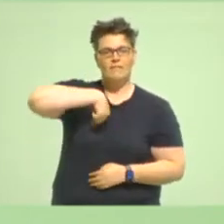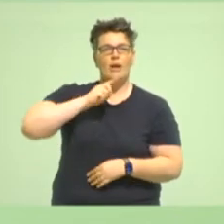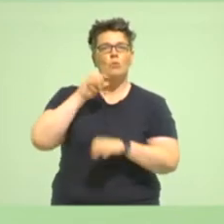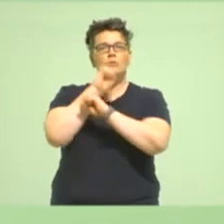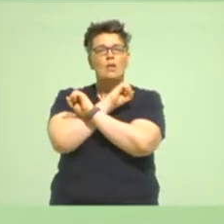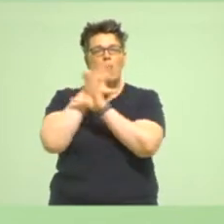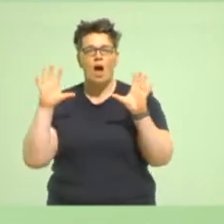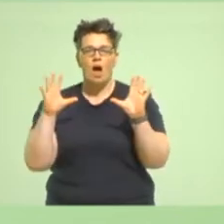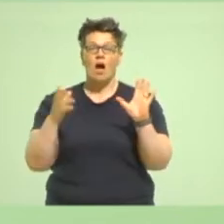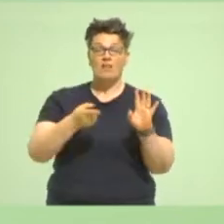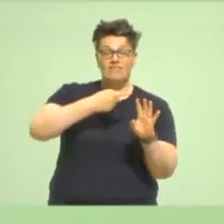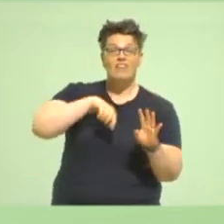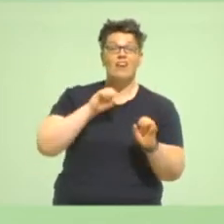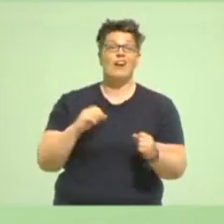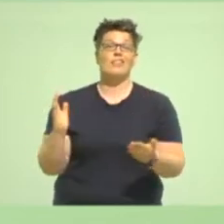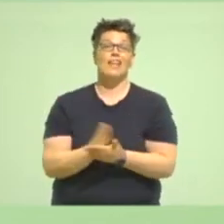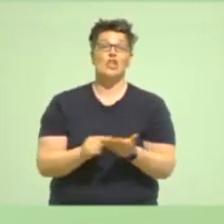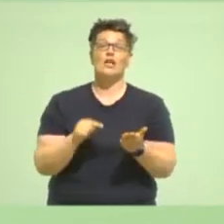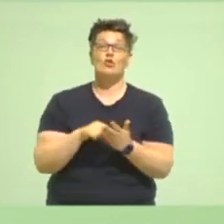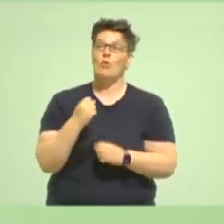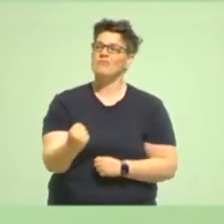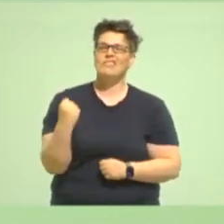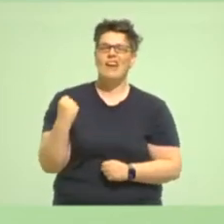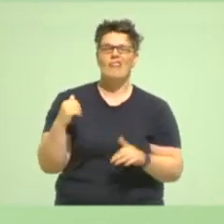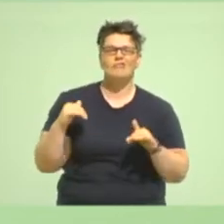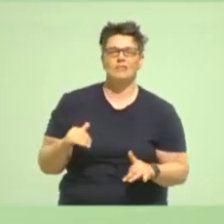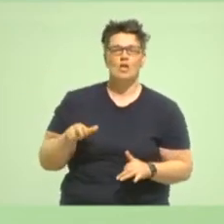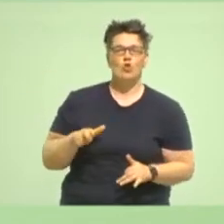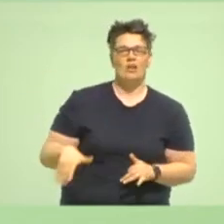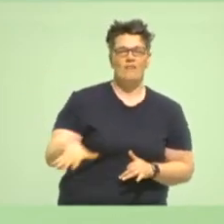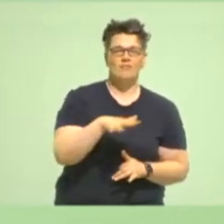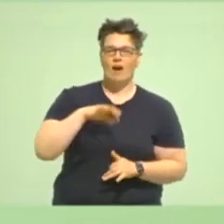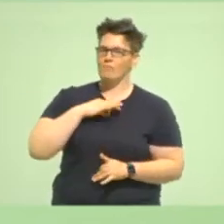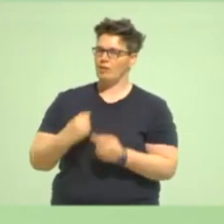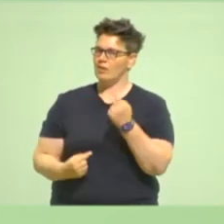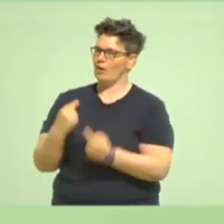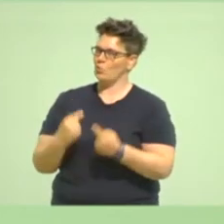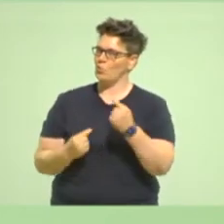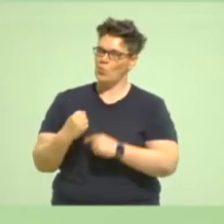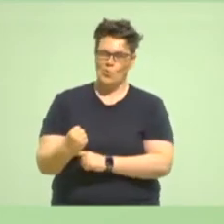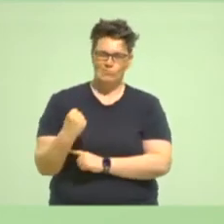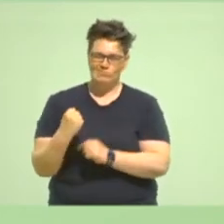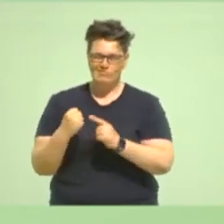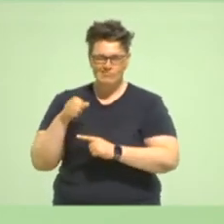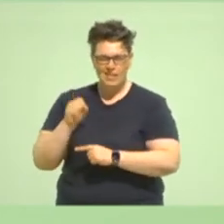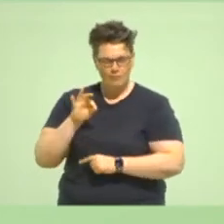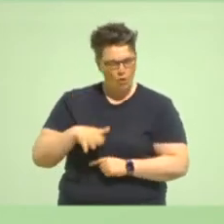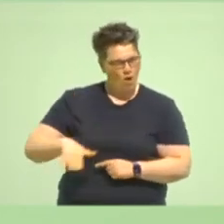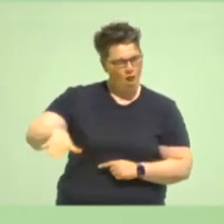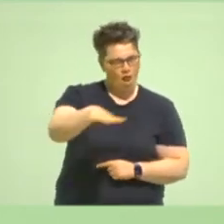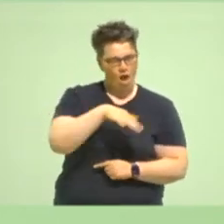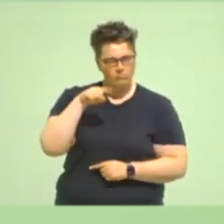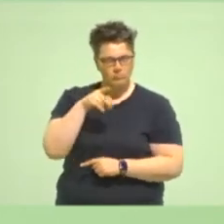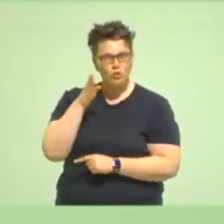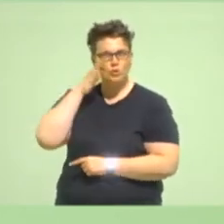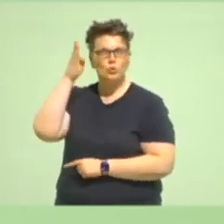dass es in unserer Hand liegt, weil wir die Kraft haben als Grüne Nordrhein-Westfalen, dass wir Zukunft schmieden für dieses Land und